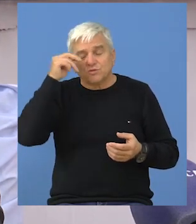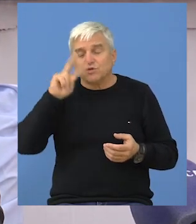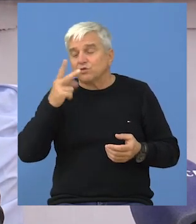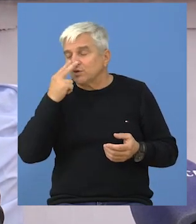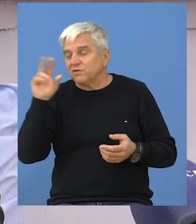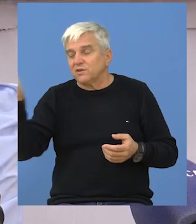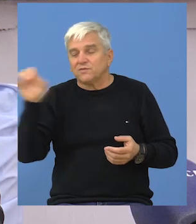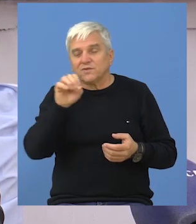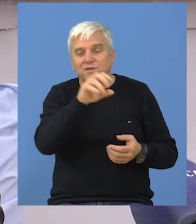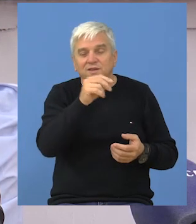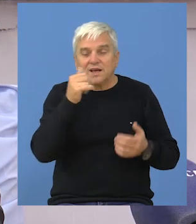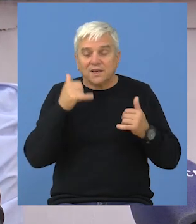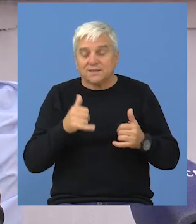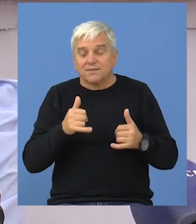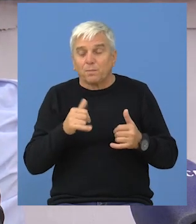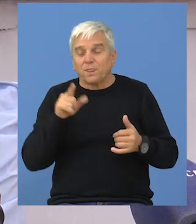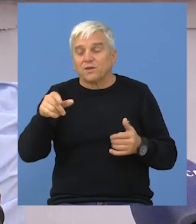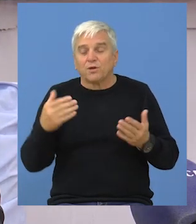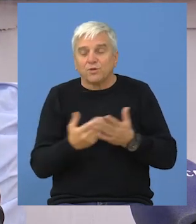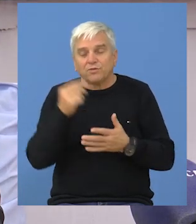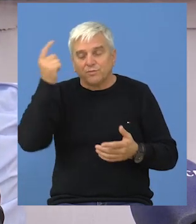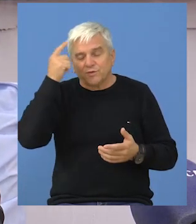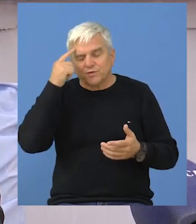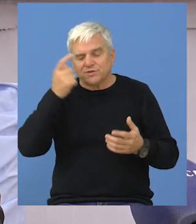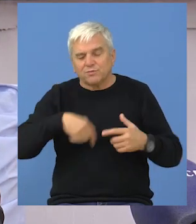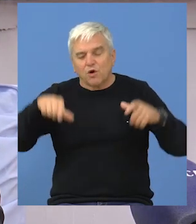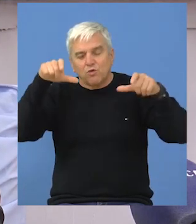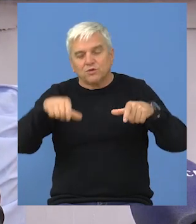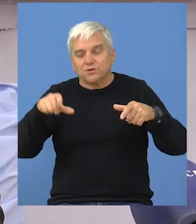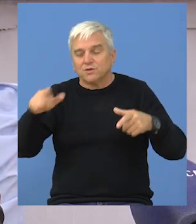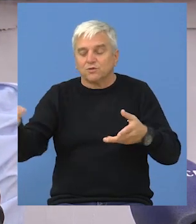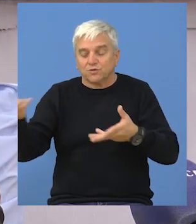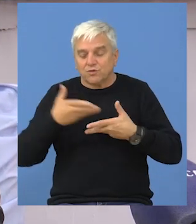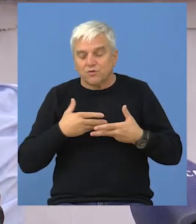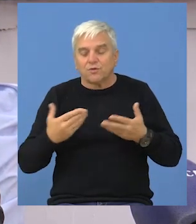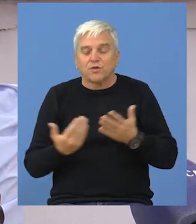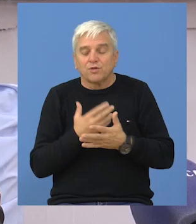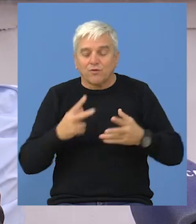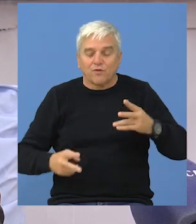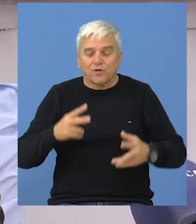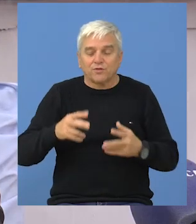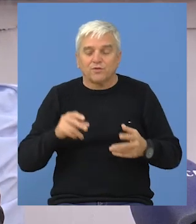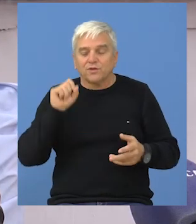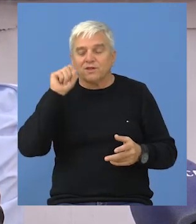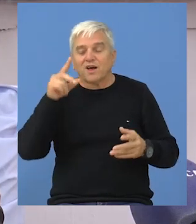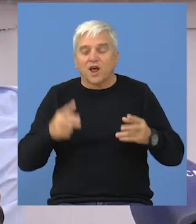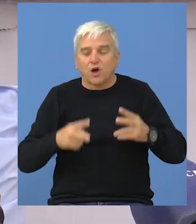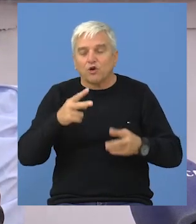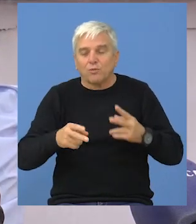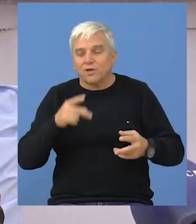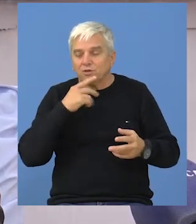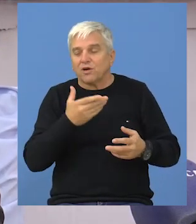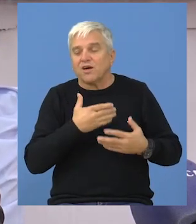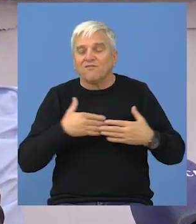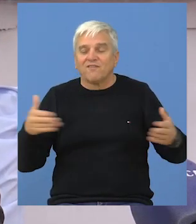od ostalih, a sad sa ovom pametnom učionicom ćemo dobiti nove robote, 12 robota